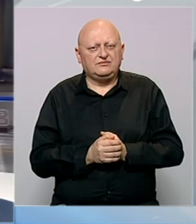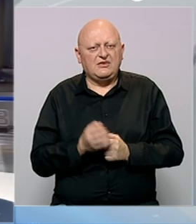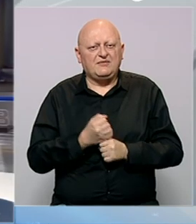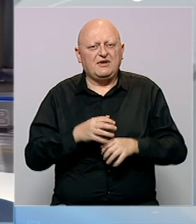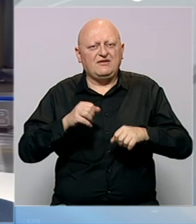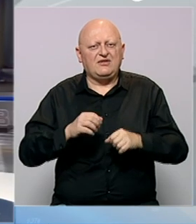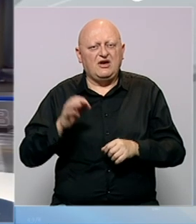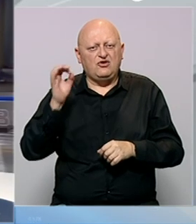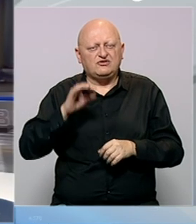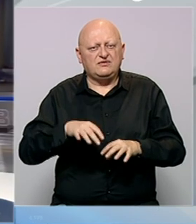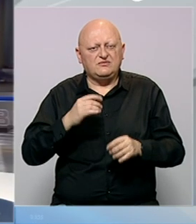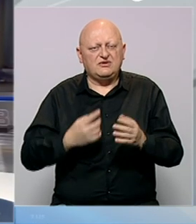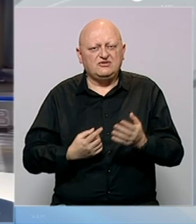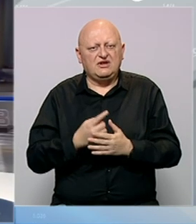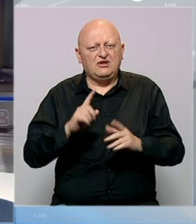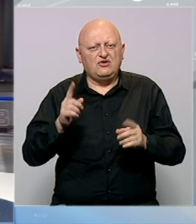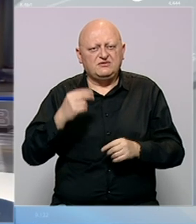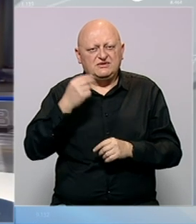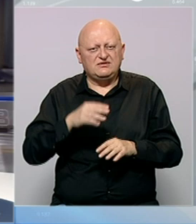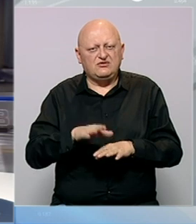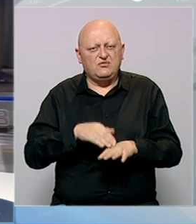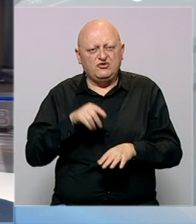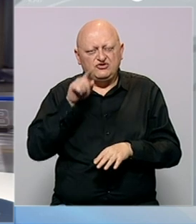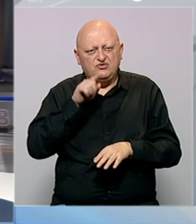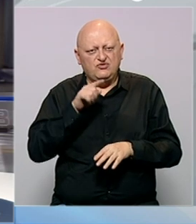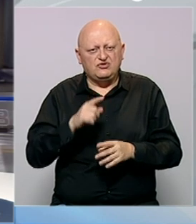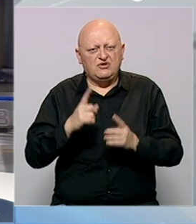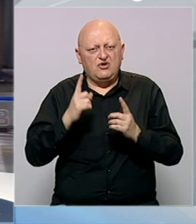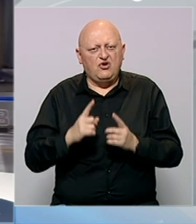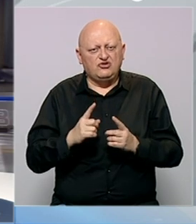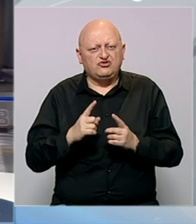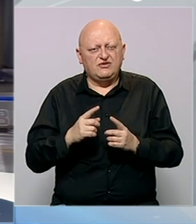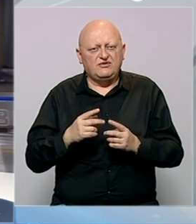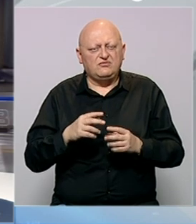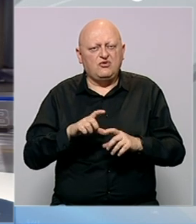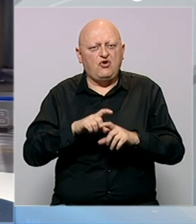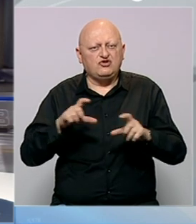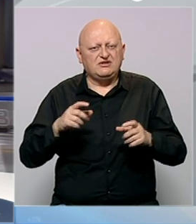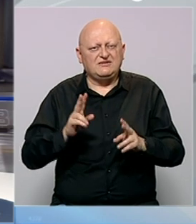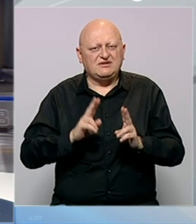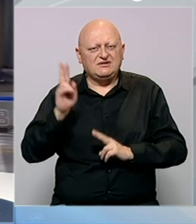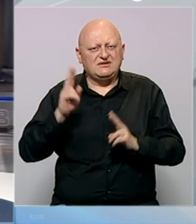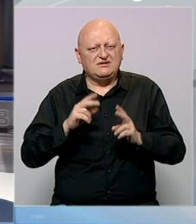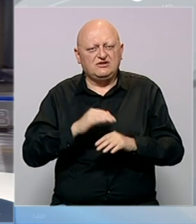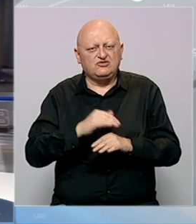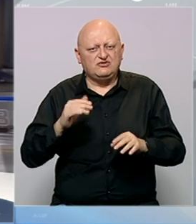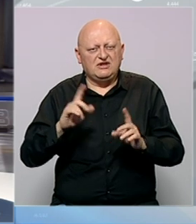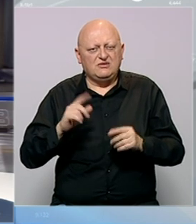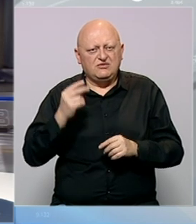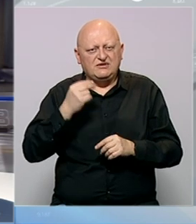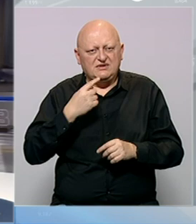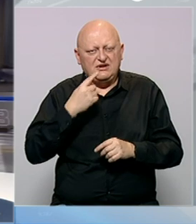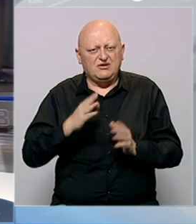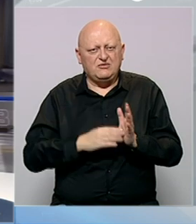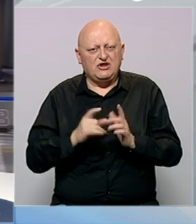Formiranje vlasti na osnovu izbornih rezultata u Republici Srpskoj počinje u utora kod državanjem konstitutivne sjednice Narodne skupštine,